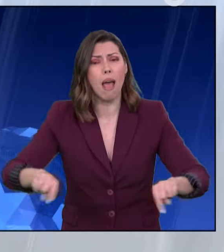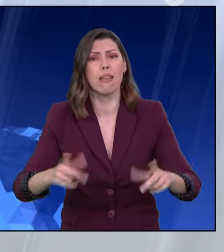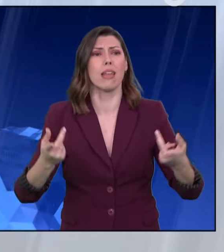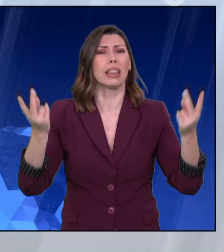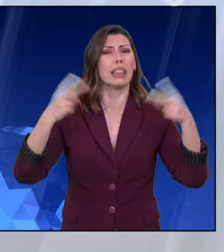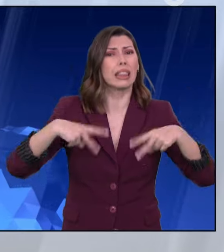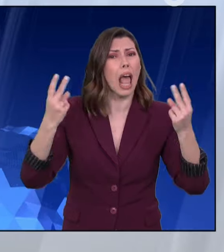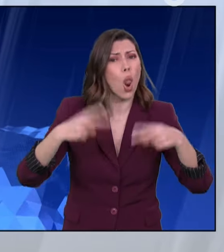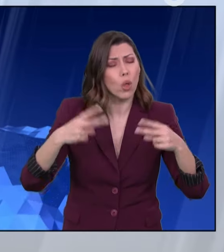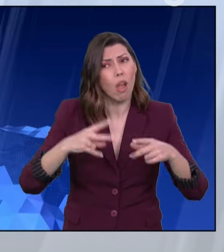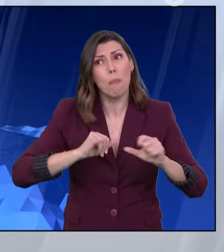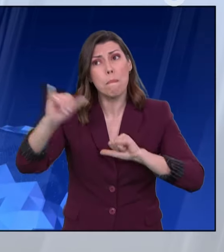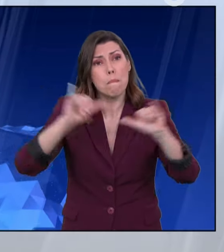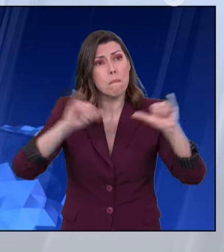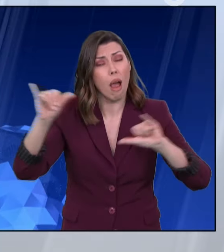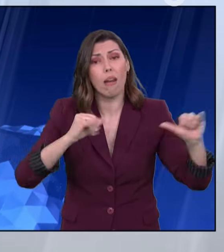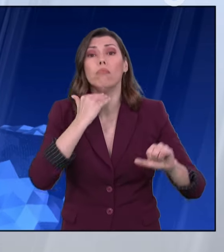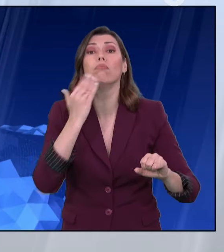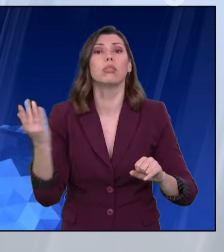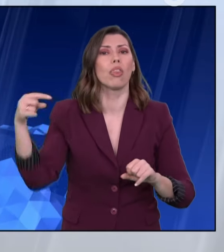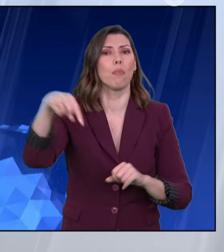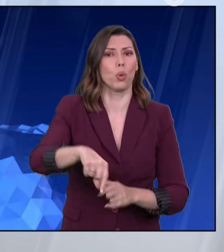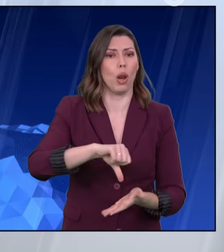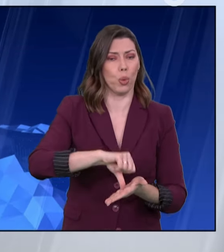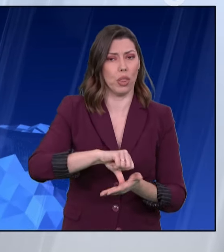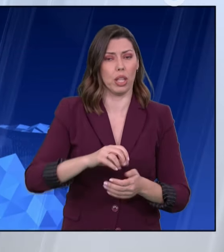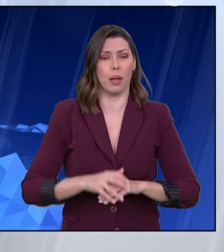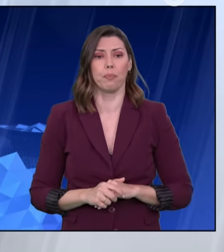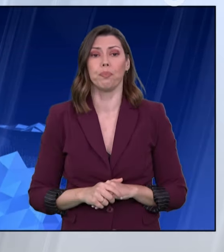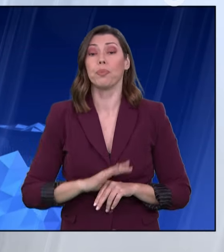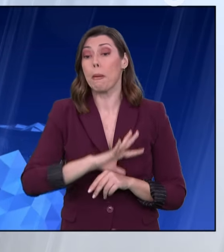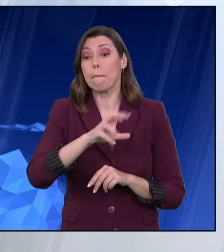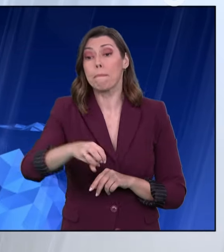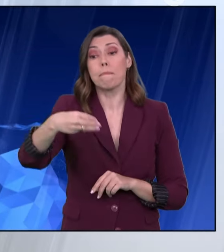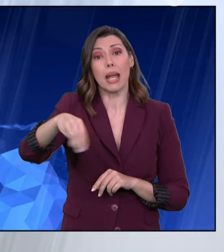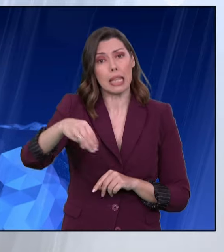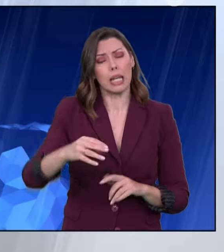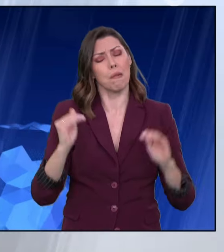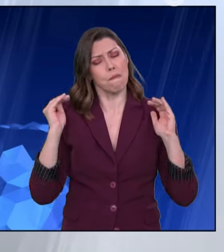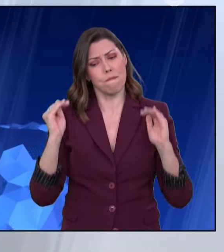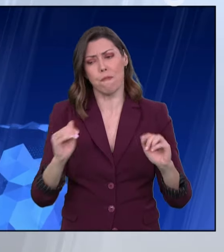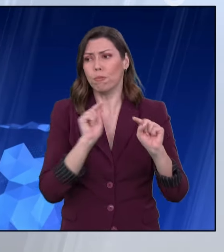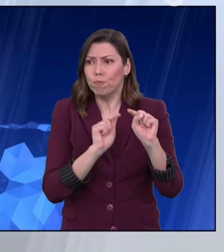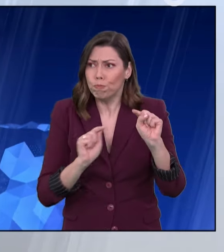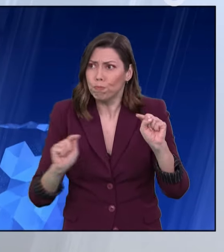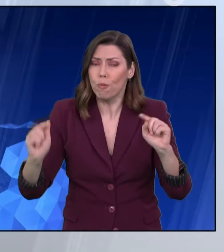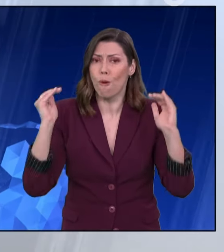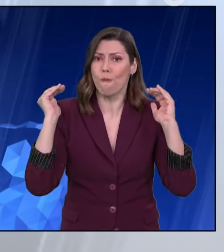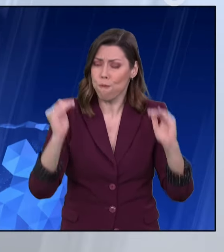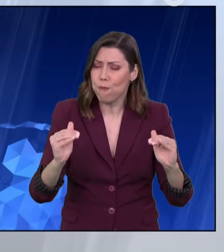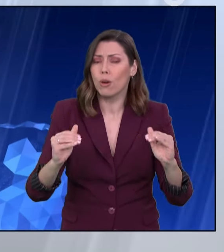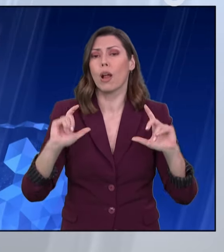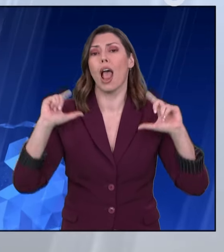συναδέλφους που βρίσκονται πιο μακριά από την Αθήνα. Μέχρι την Τρίτη οι αγρότες αποφάσισαν να παραμείνουν στα μπλόκα συνεχίζοντας τους συμβολικούς